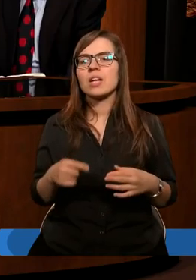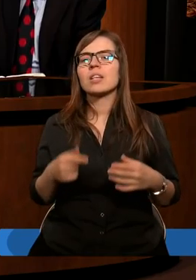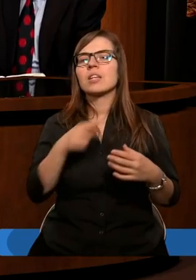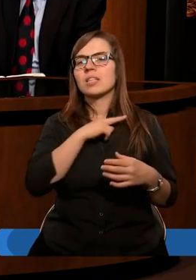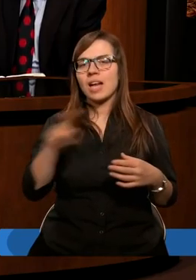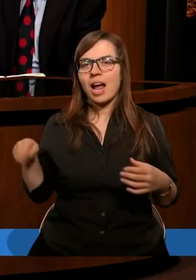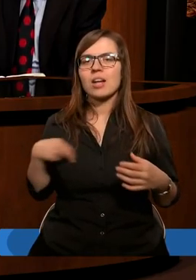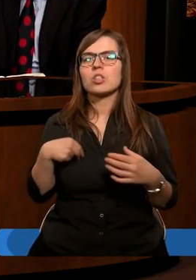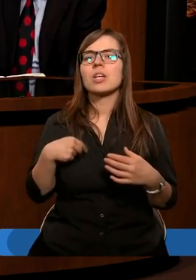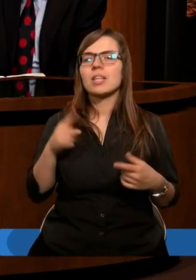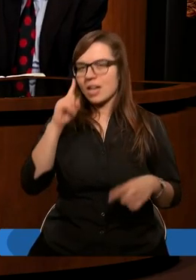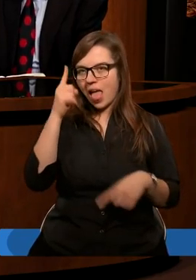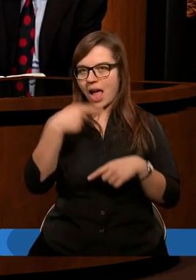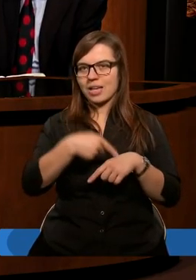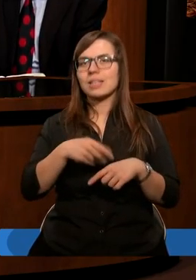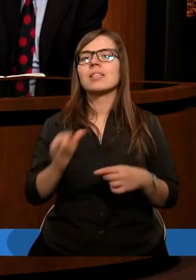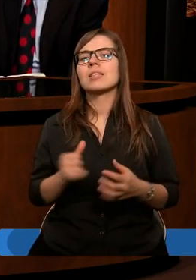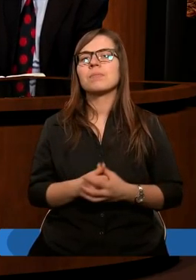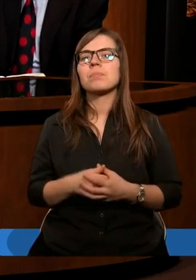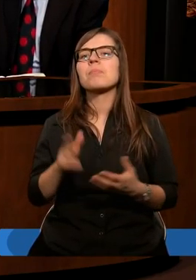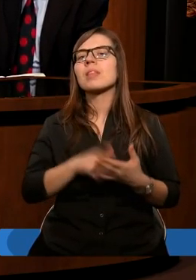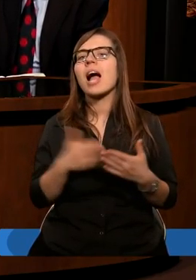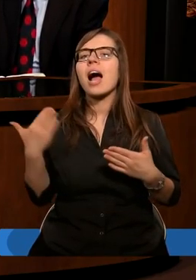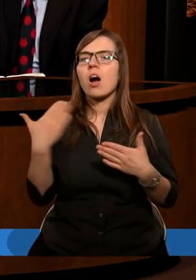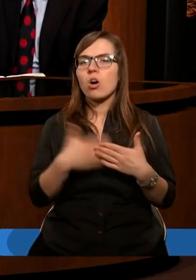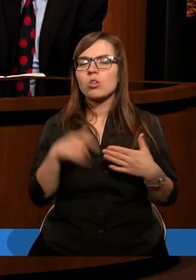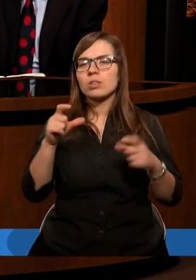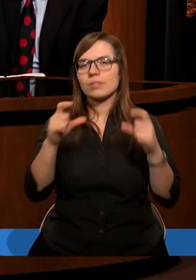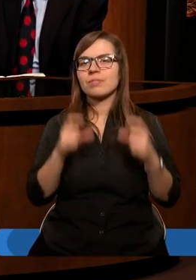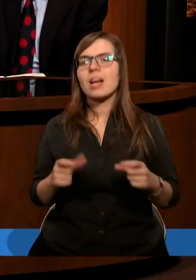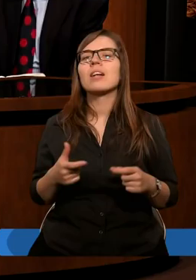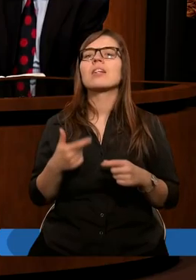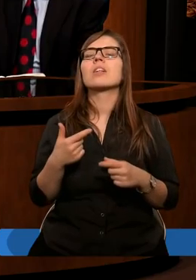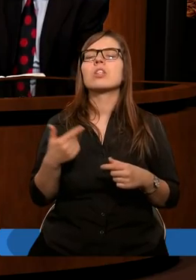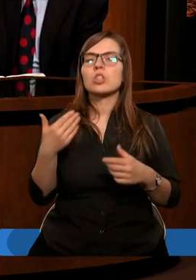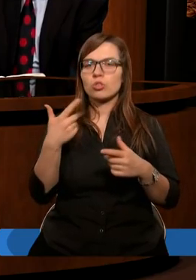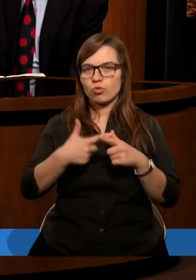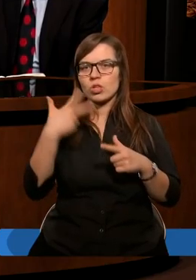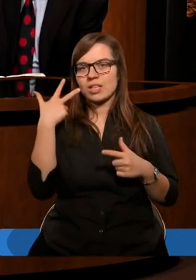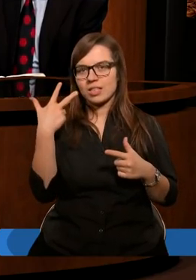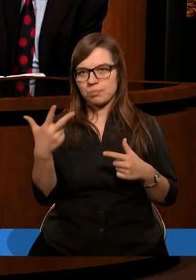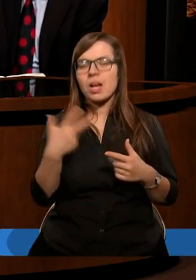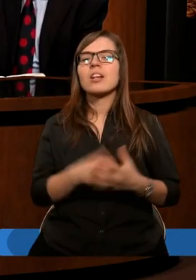naszej lekcji. Zakończę wersetem 33